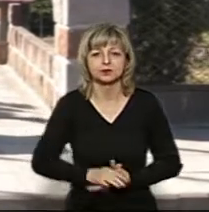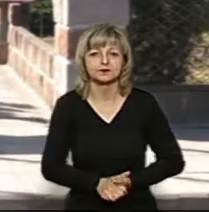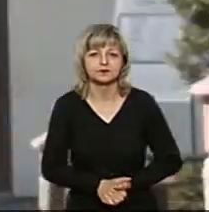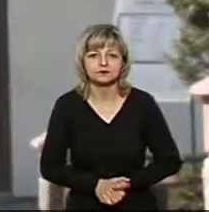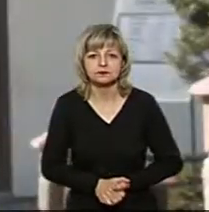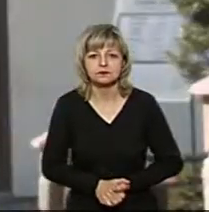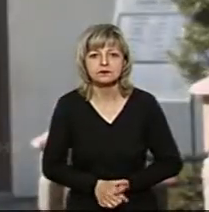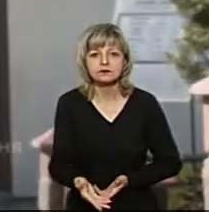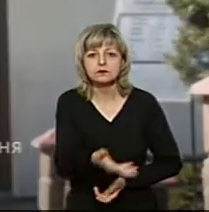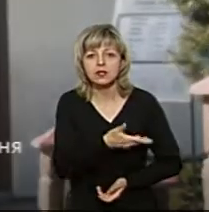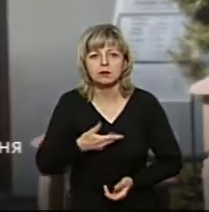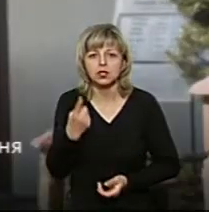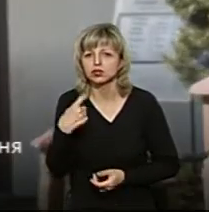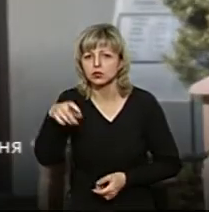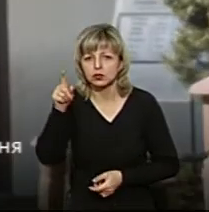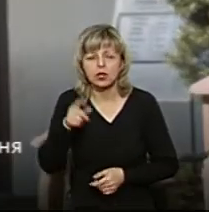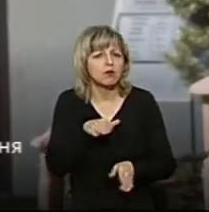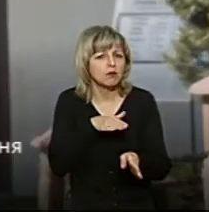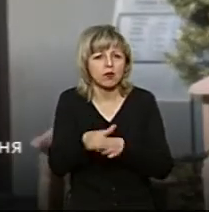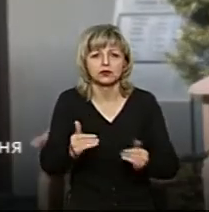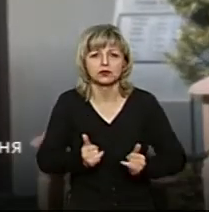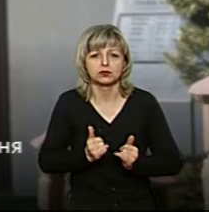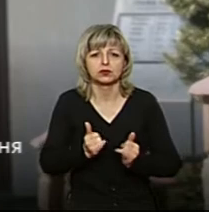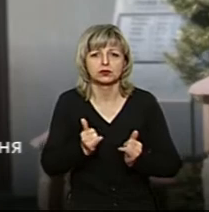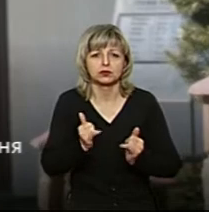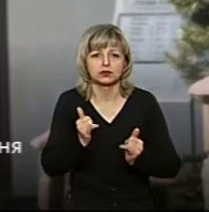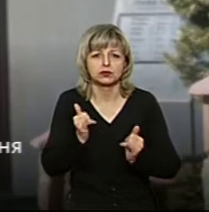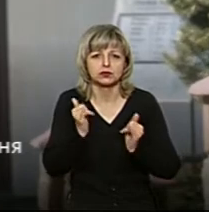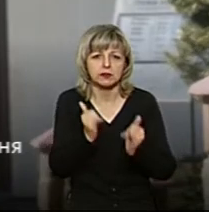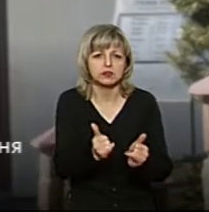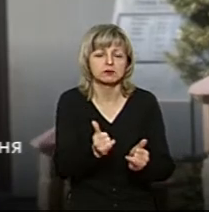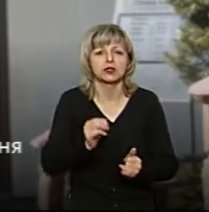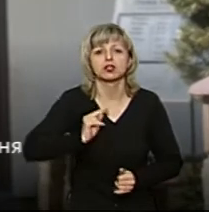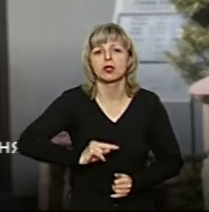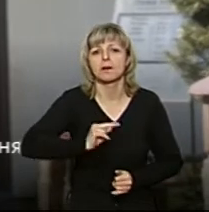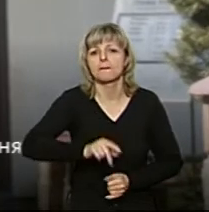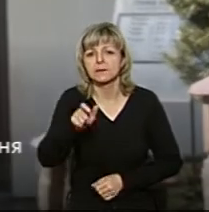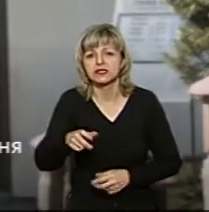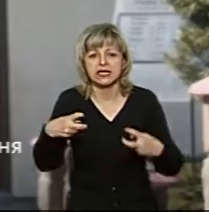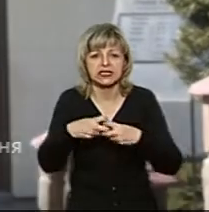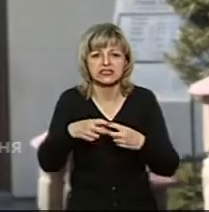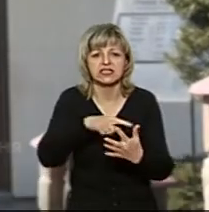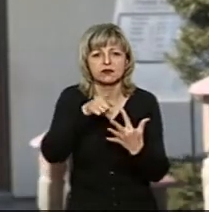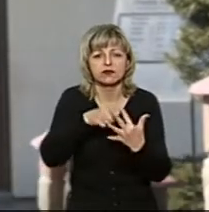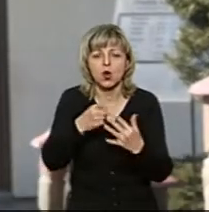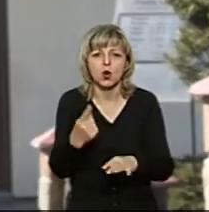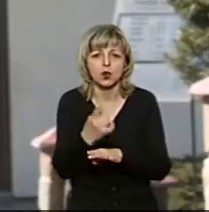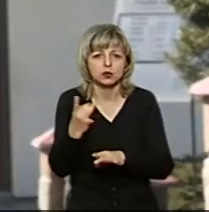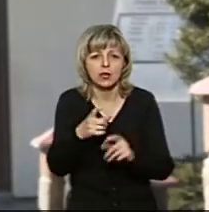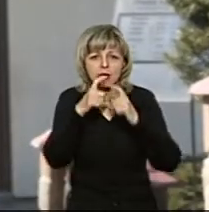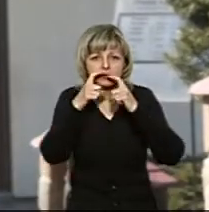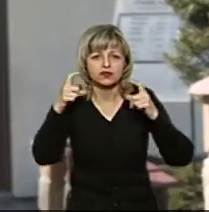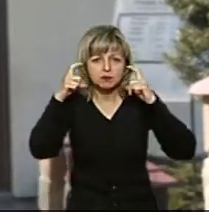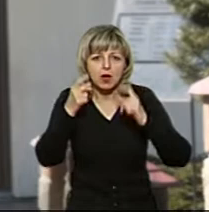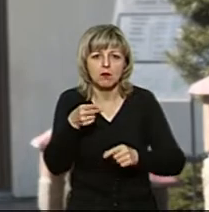Коренчук. «Ми стопроцентно забезпечили робітників і такими резиновими рукавичками, одноразовими масками,